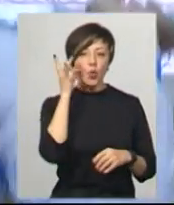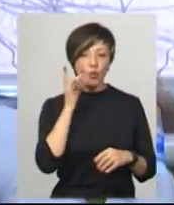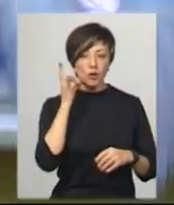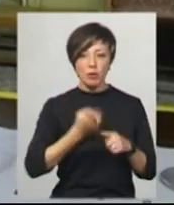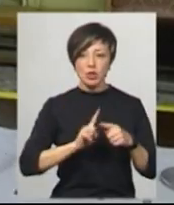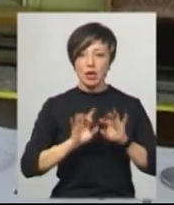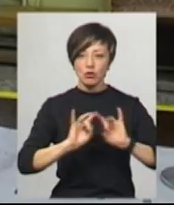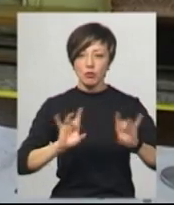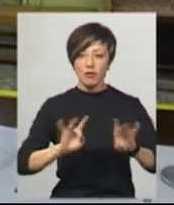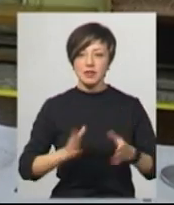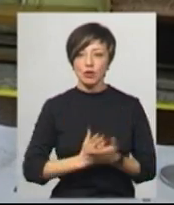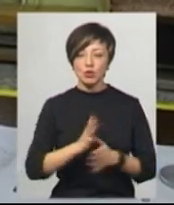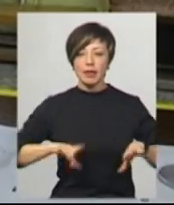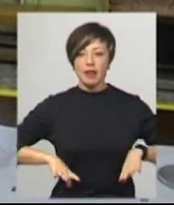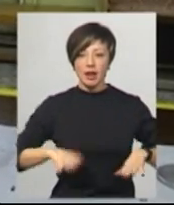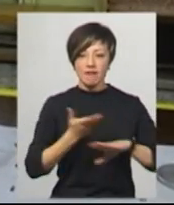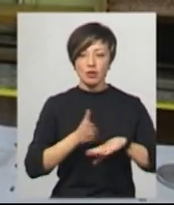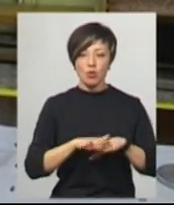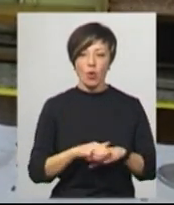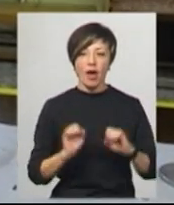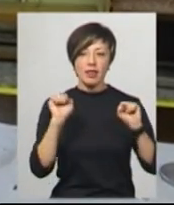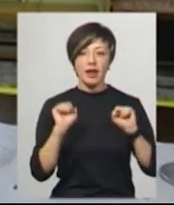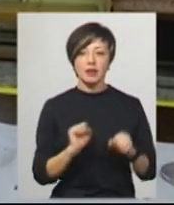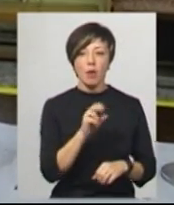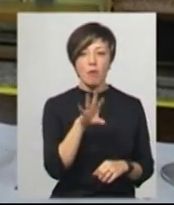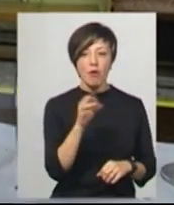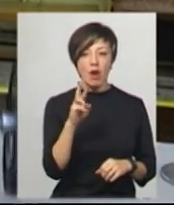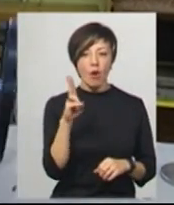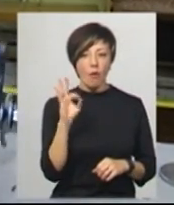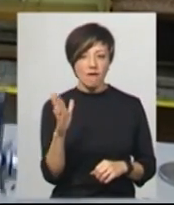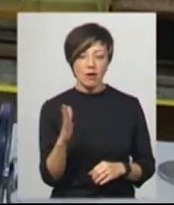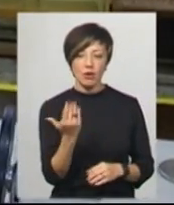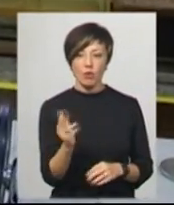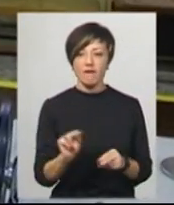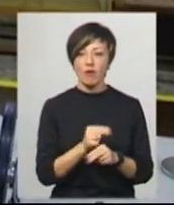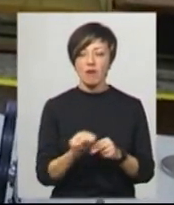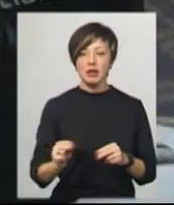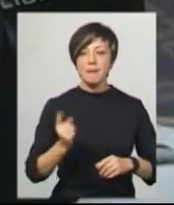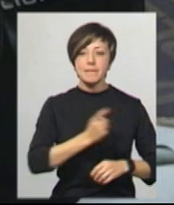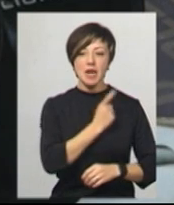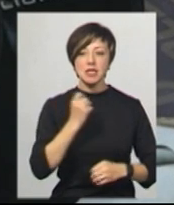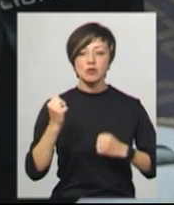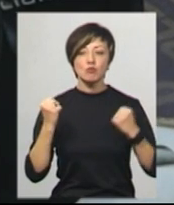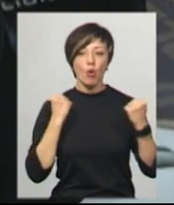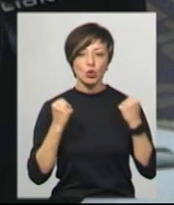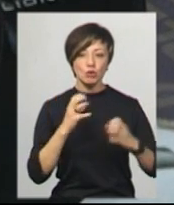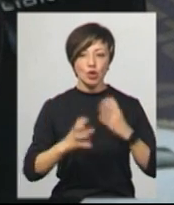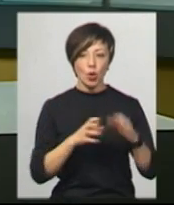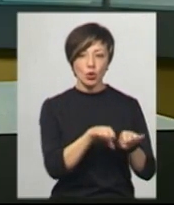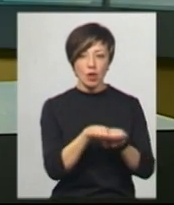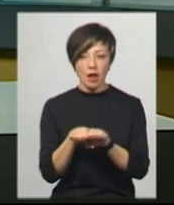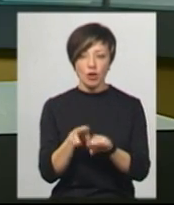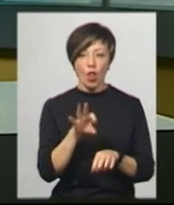Про це розповів заслужений тренер з важкої атлетики Олег Поляков. Його вихованка – майстер спорту міжнародного класу Ангеліна